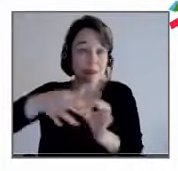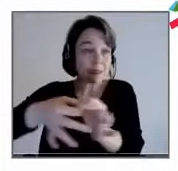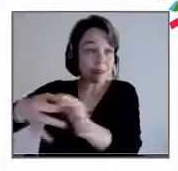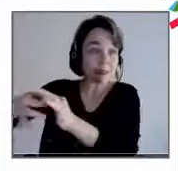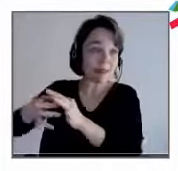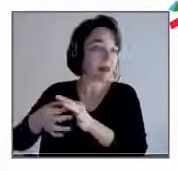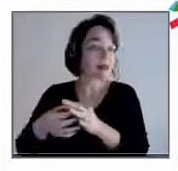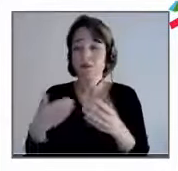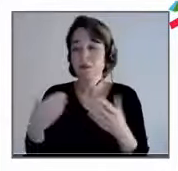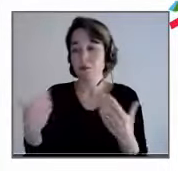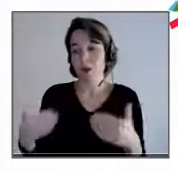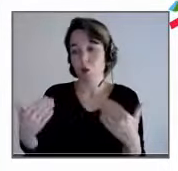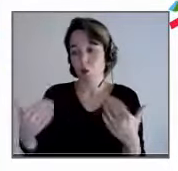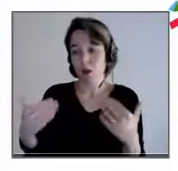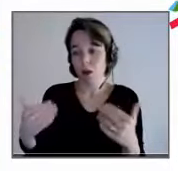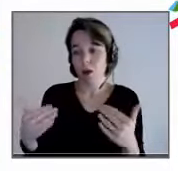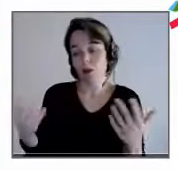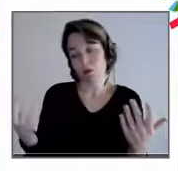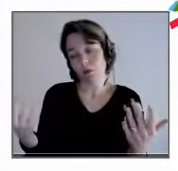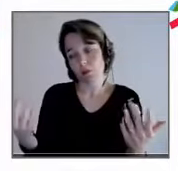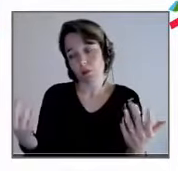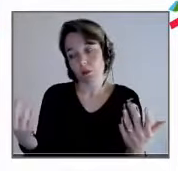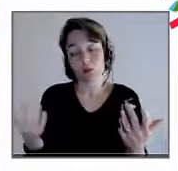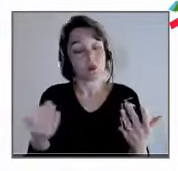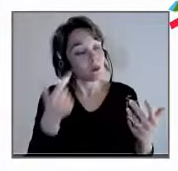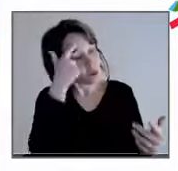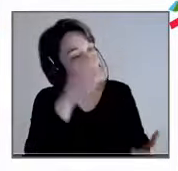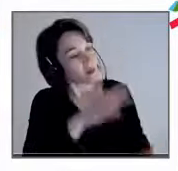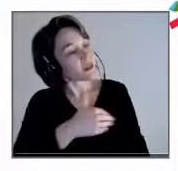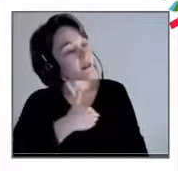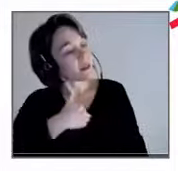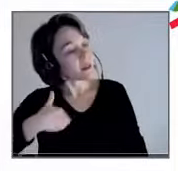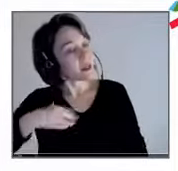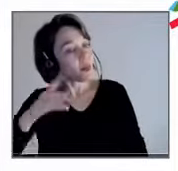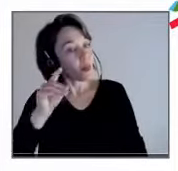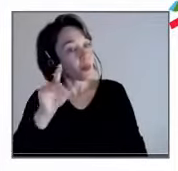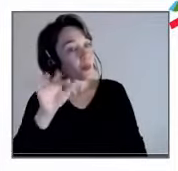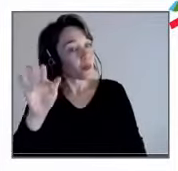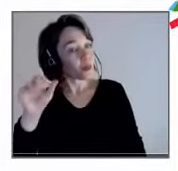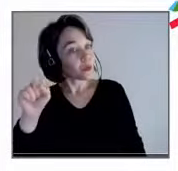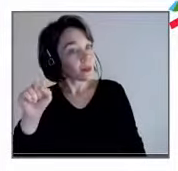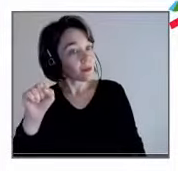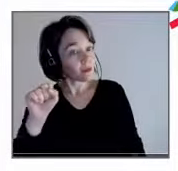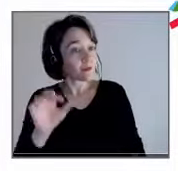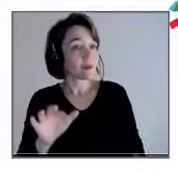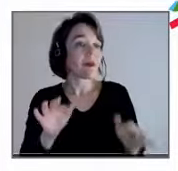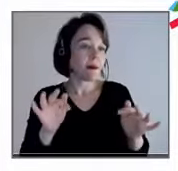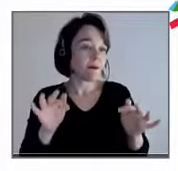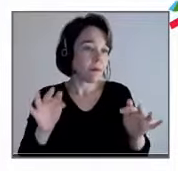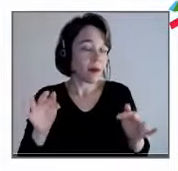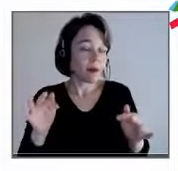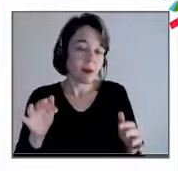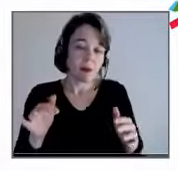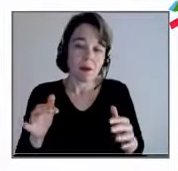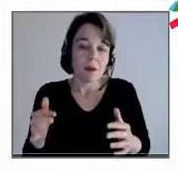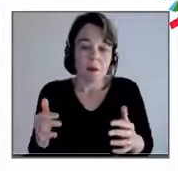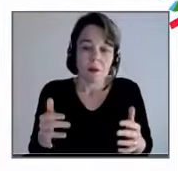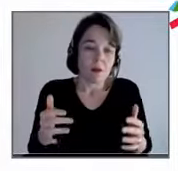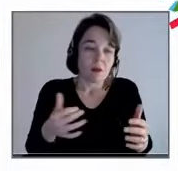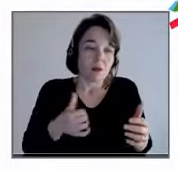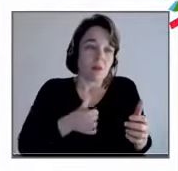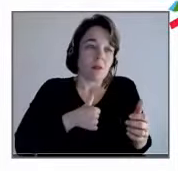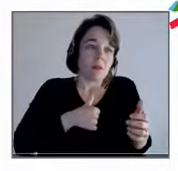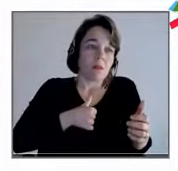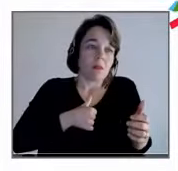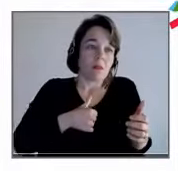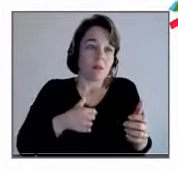en cause. Julia Thunès ? Oui, sur le mouvement d'individualisation, c'est clair que si on fait très très rapidement une histoire des idées, c'est vraiment beaucoup trop